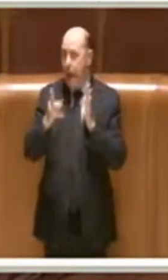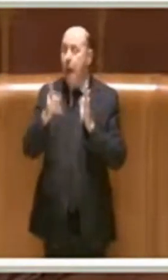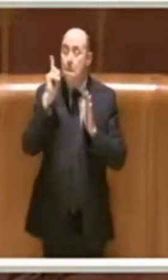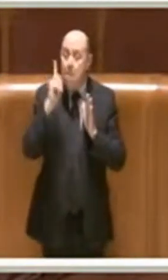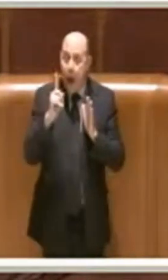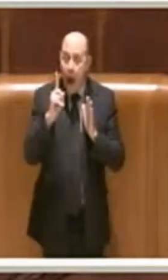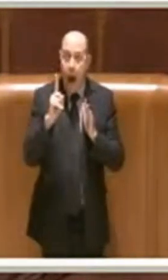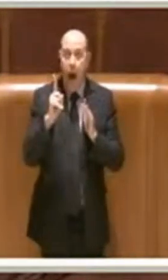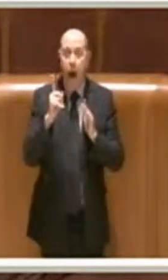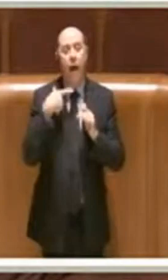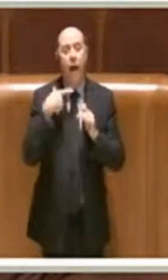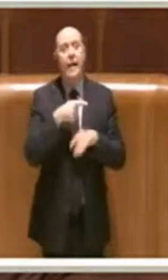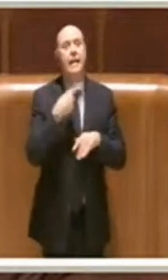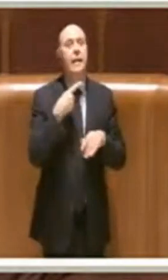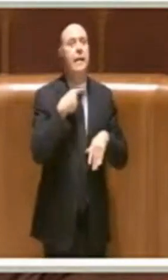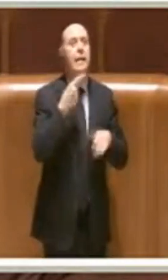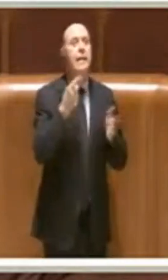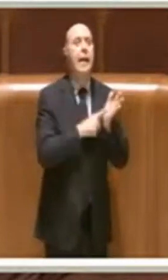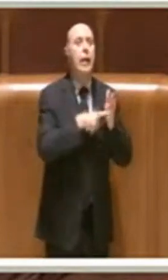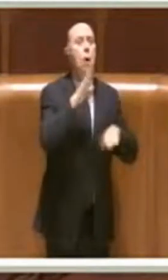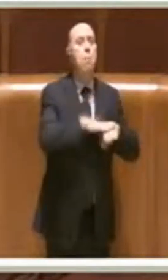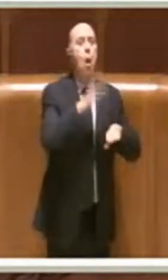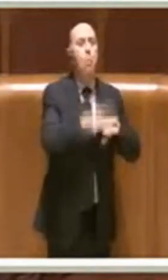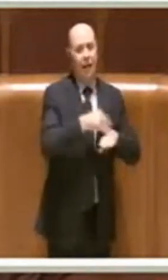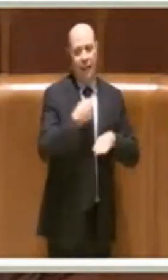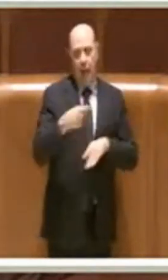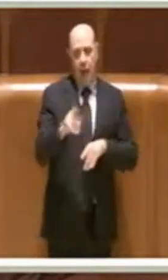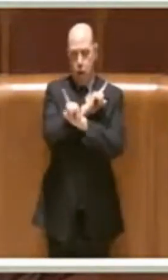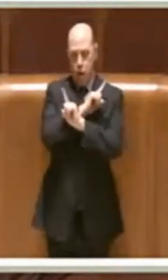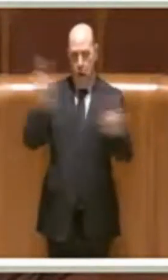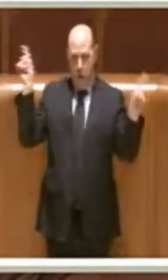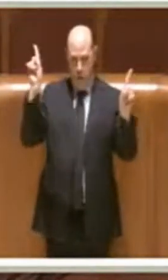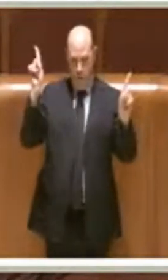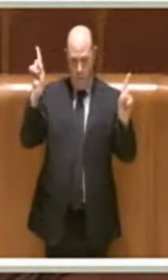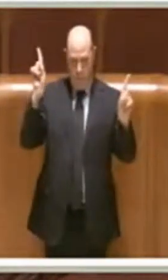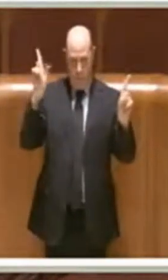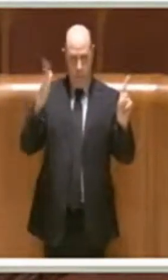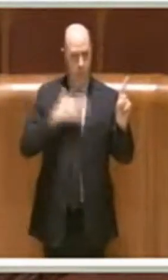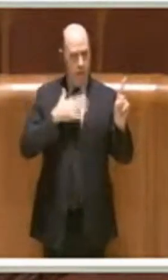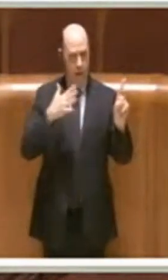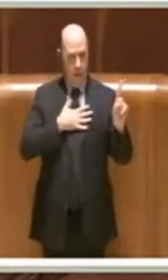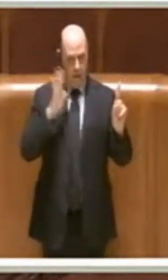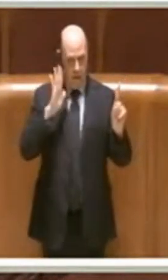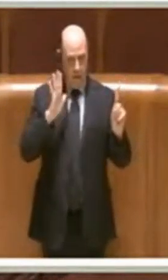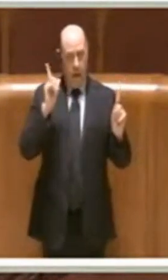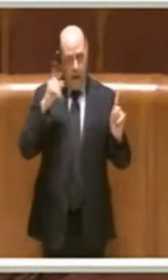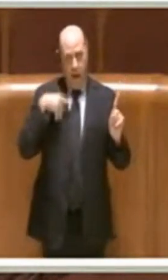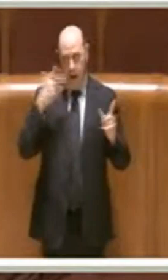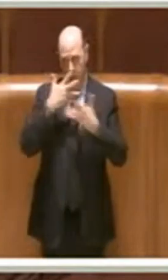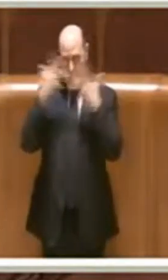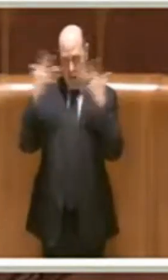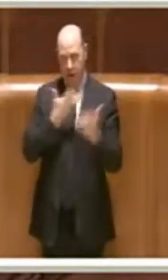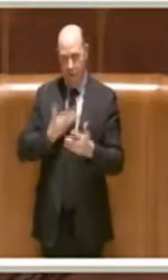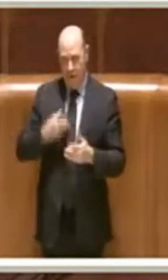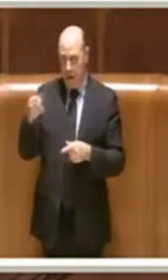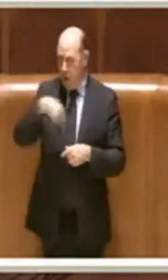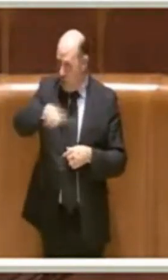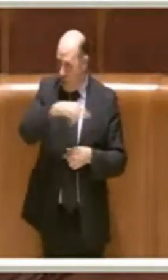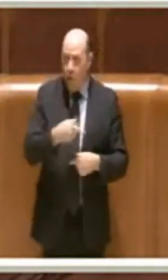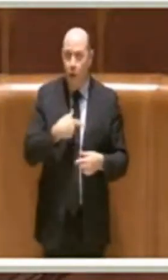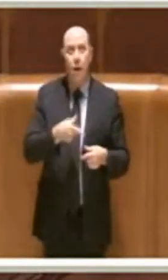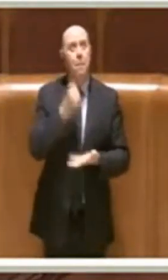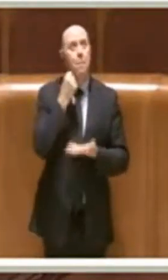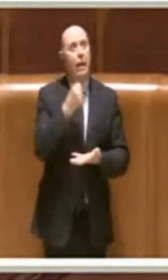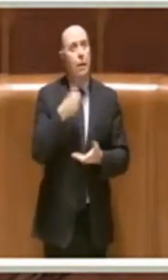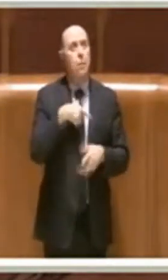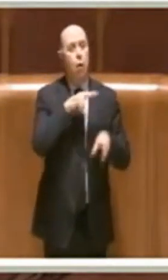e mi dispiace che non ci sia il consigliere Fassina, per specificare che noi non stiamo vendendo il patrimonio